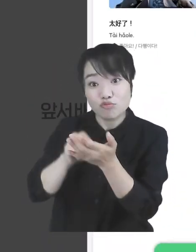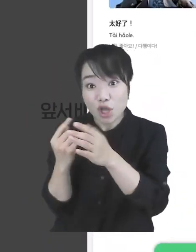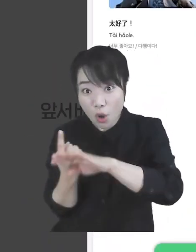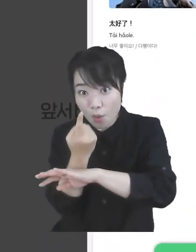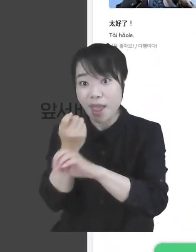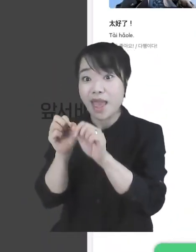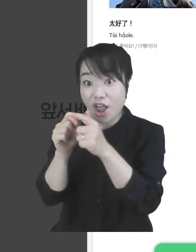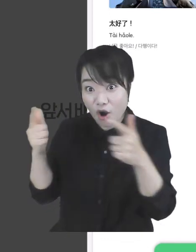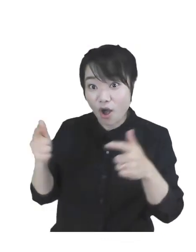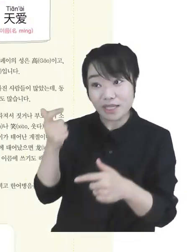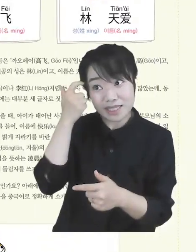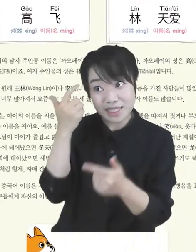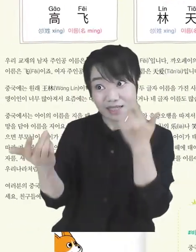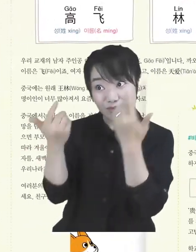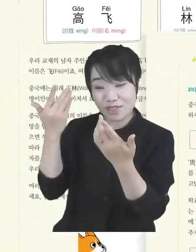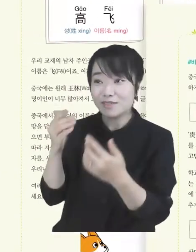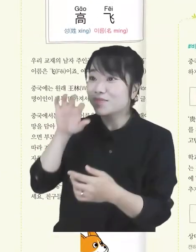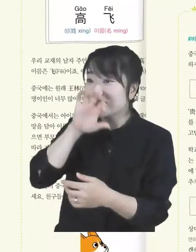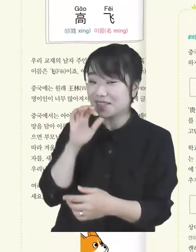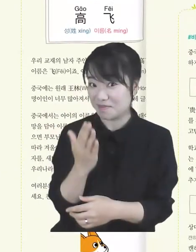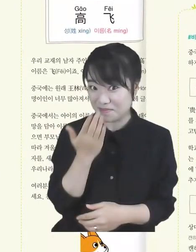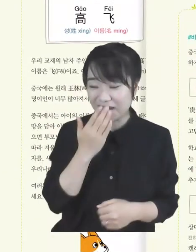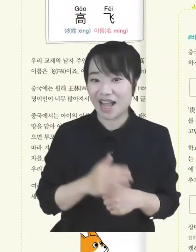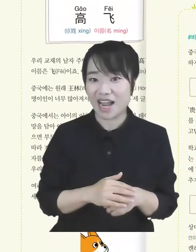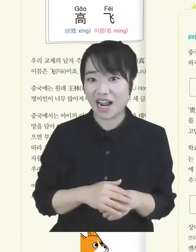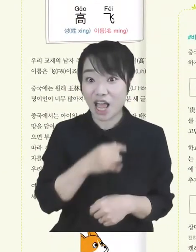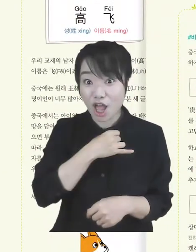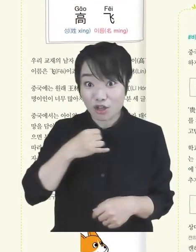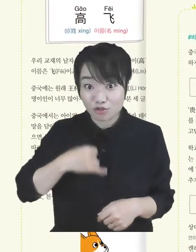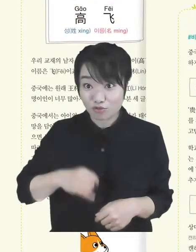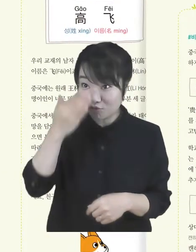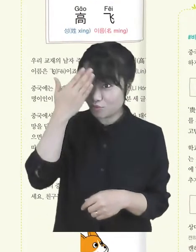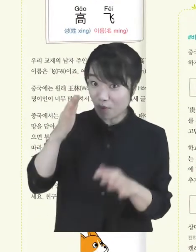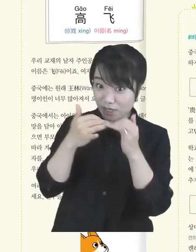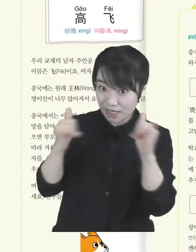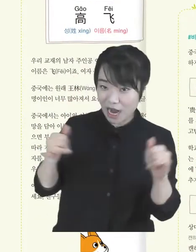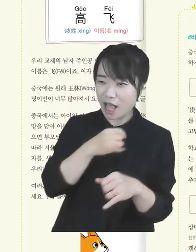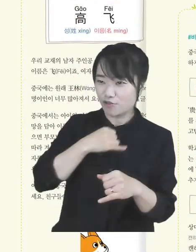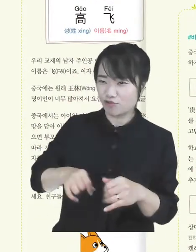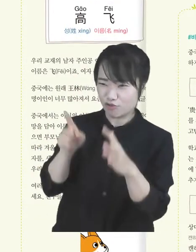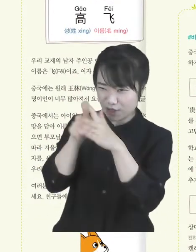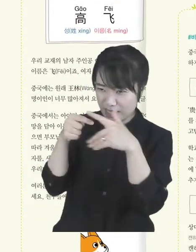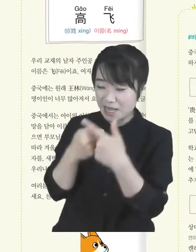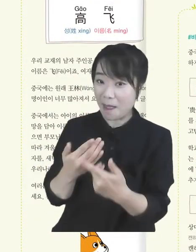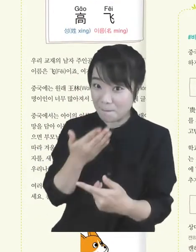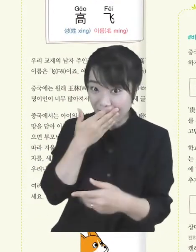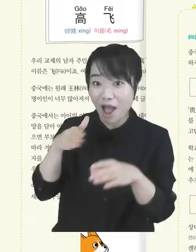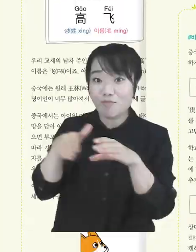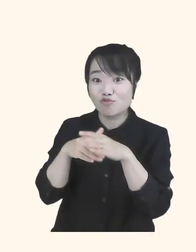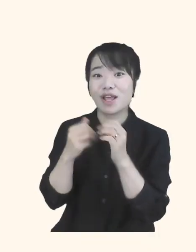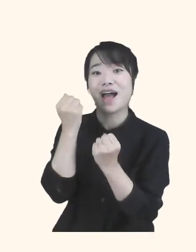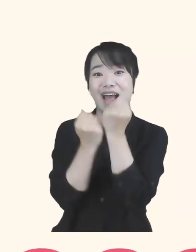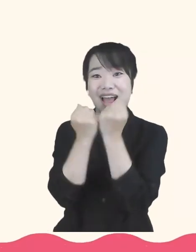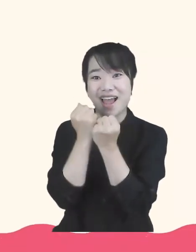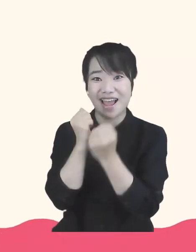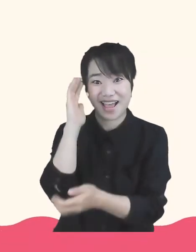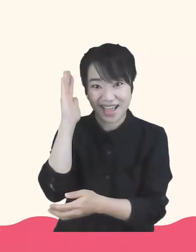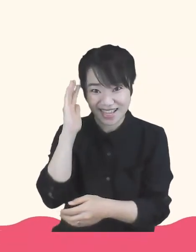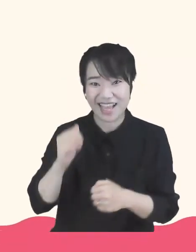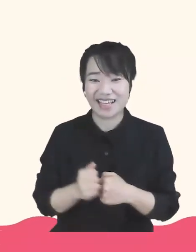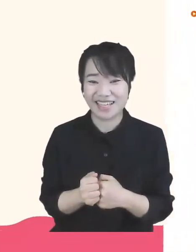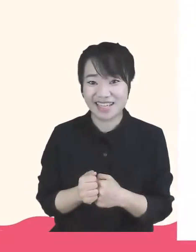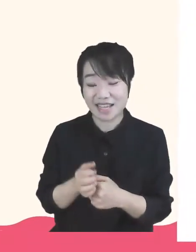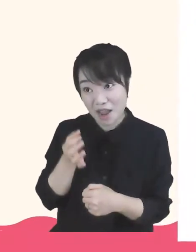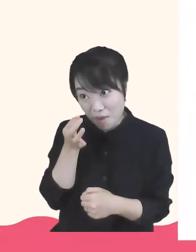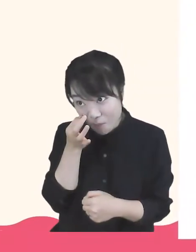외에 다른 유형의 문제도 풀어볼 수 있습니다. 중국을 알지 못하는 사람도 중국을 잘 알게 되는 중국 문화 이야기, 문화